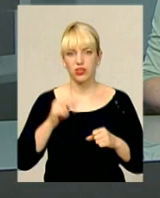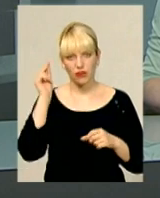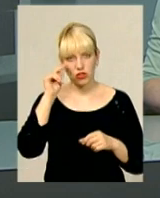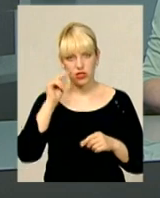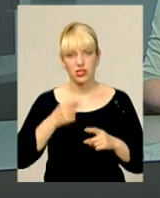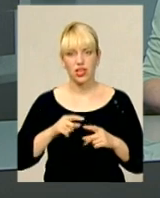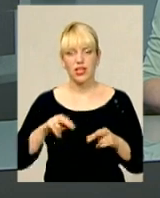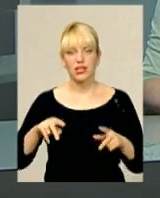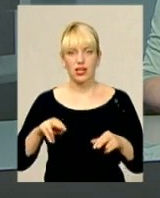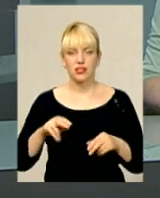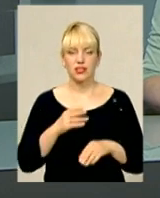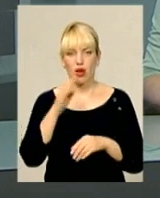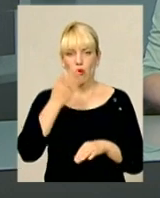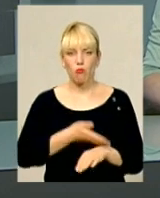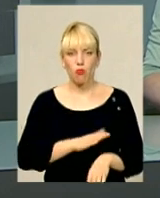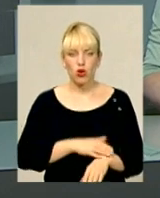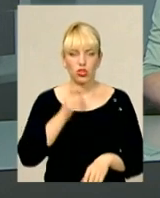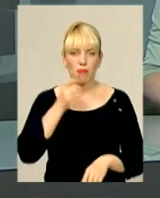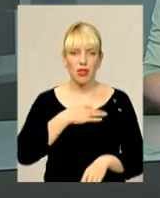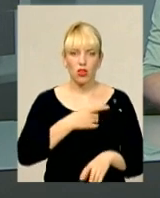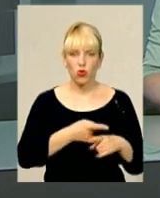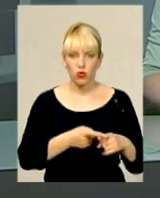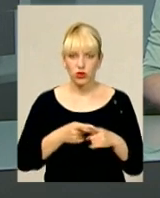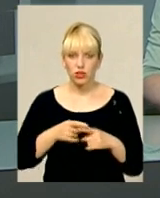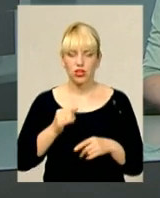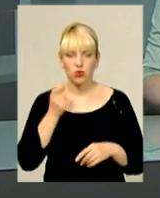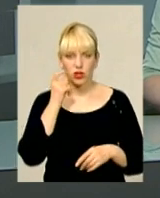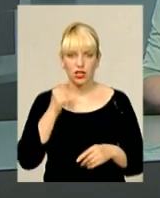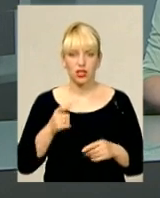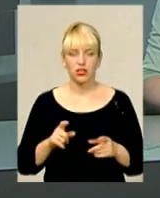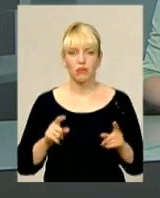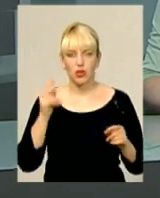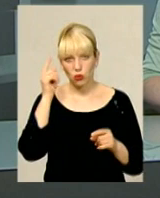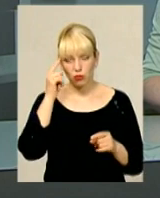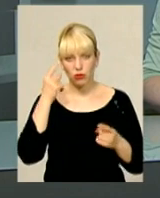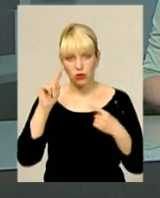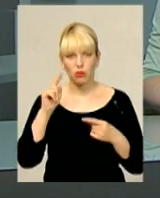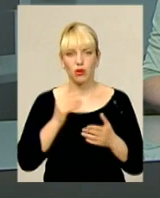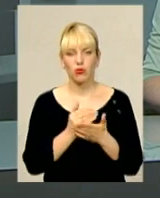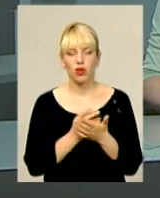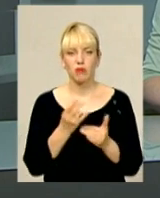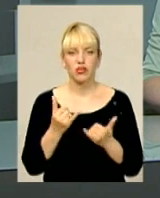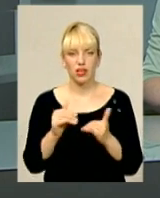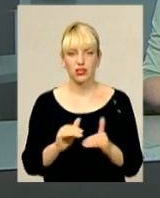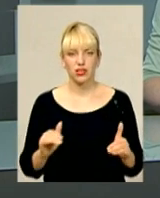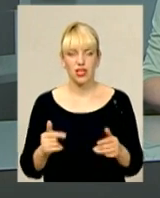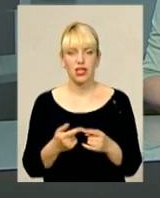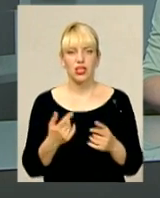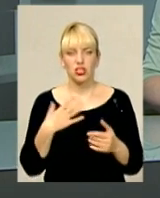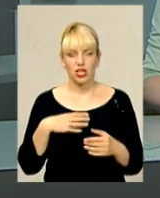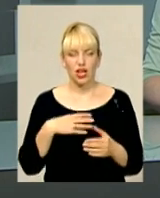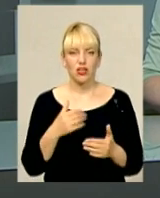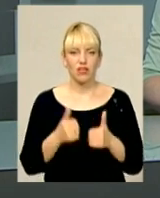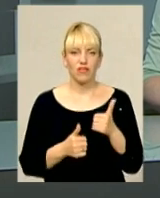Польщі, Білорусі та України. Організатори фестивалю продумали і програму для найменших. На них чекають вікторини від бібліотек міста,